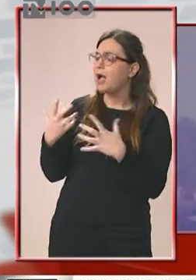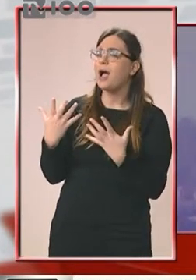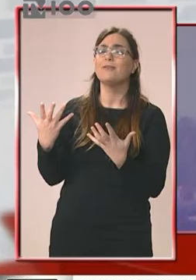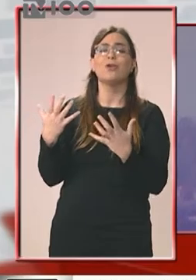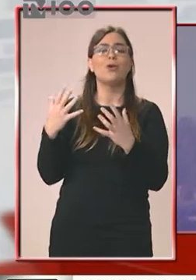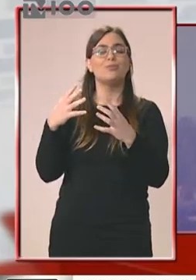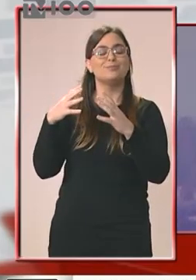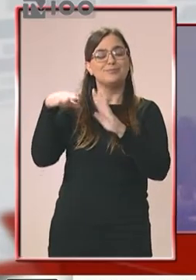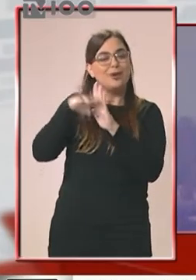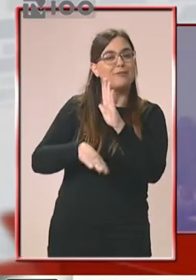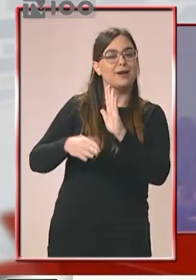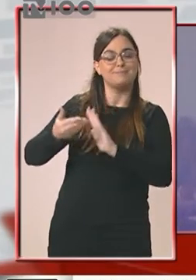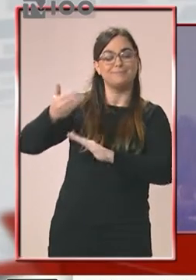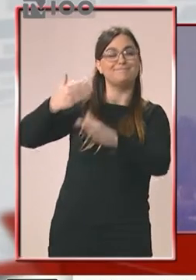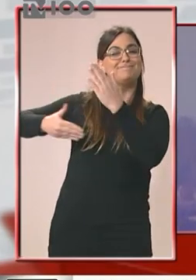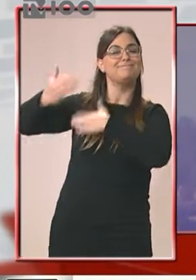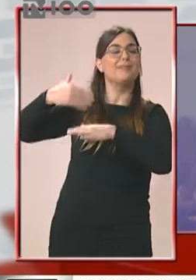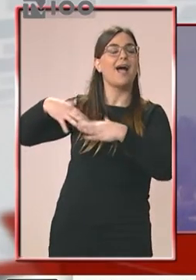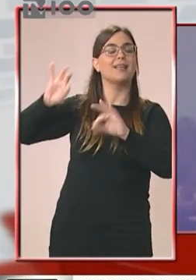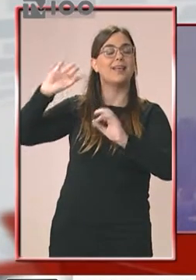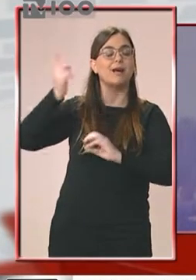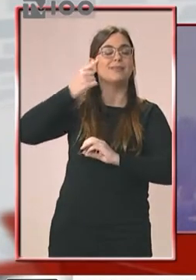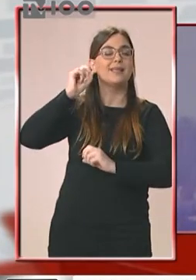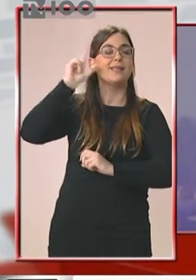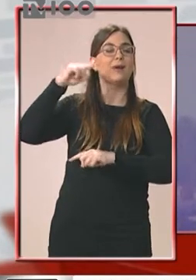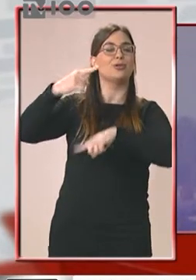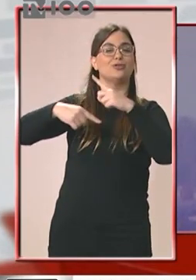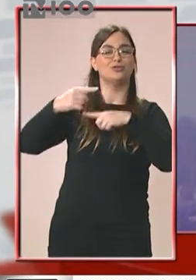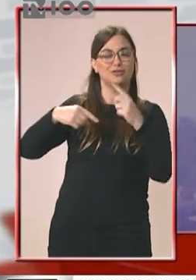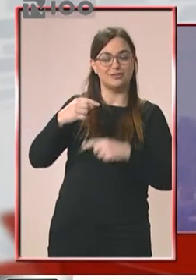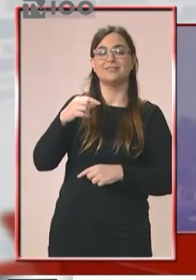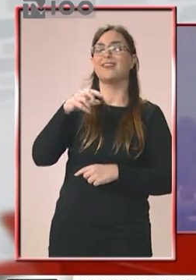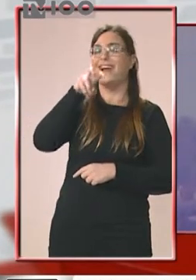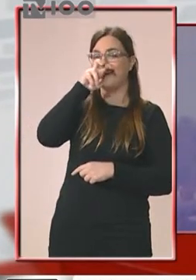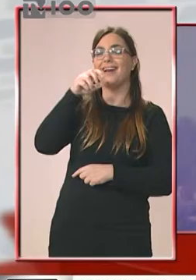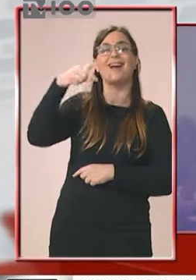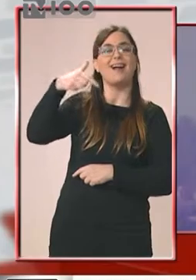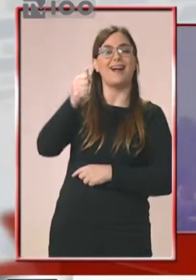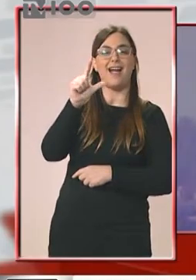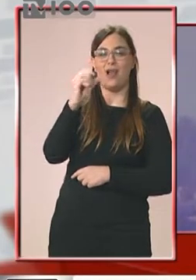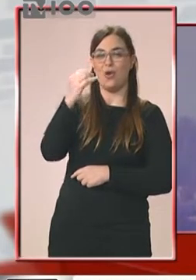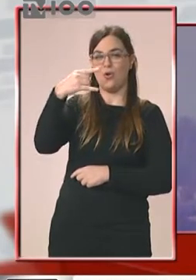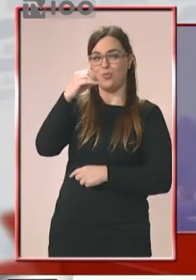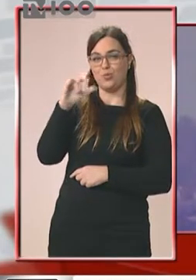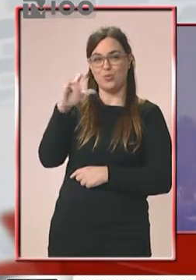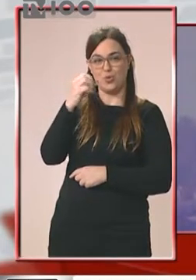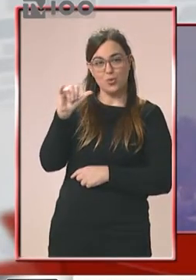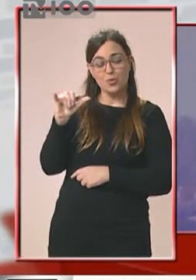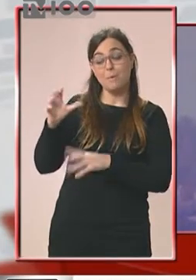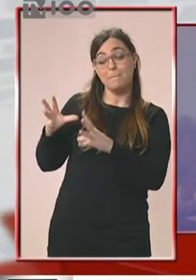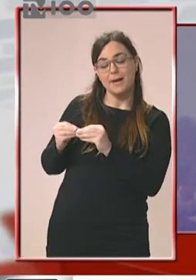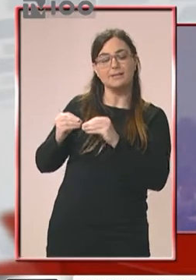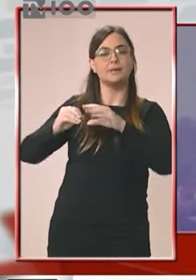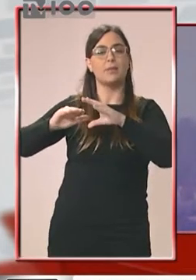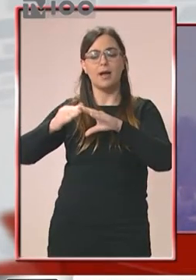ξεκίνησε να πω δύο πράγματα. Ήταν η ιδέα της Άννας Γαλοπούλου. Μαζί το επιμεληθήκαμε και το φτιάξαμε, το οργανώσαμε όλο αυτό. Οι